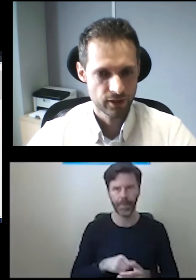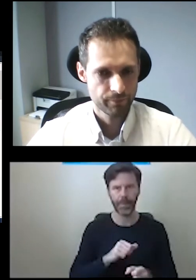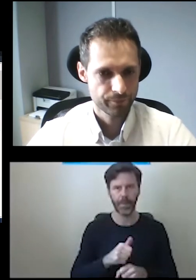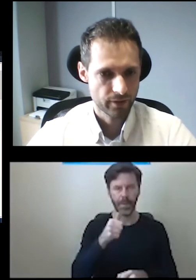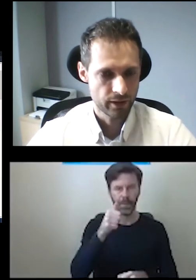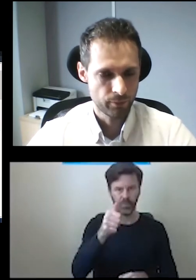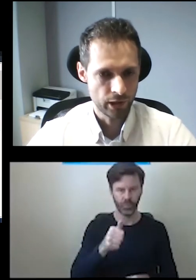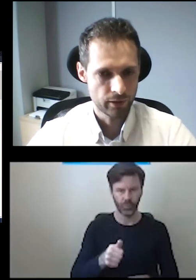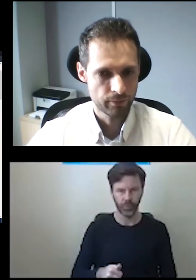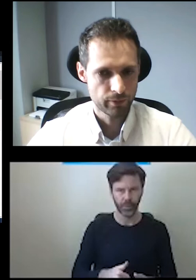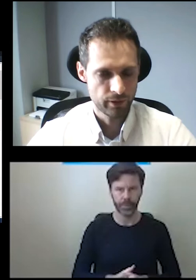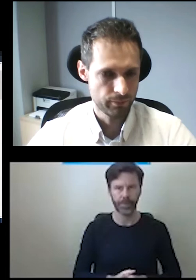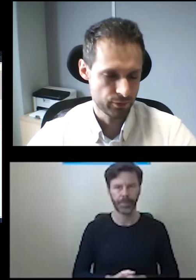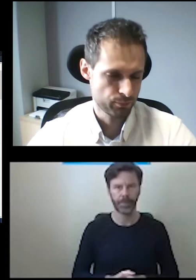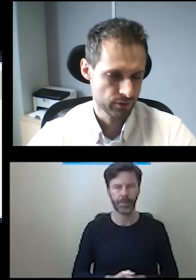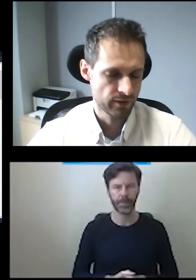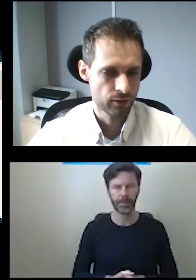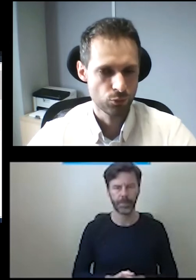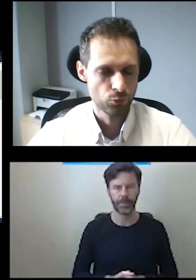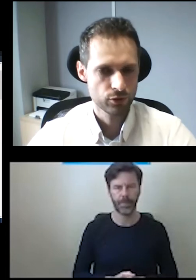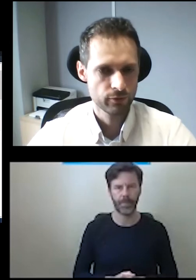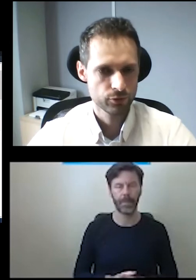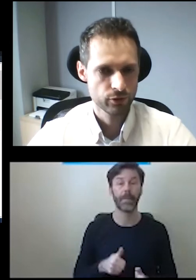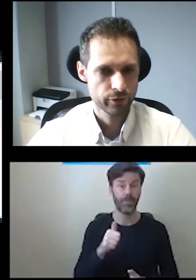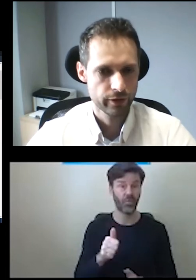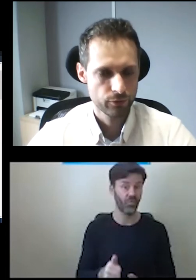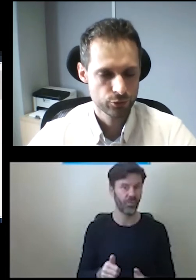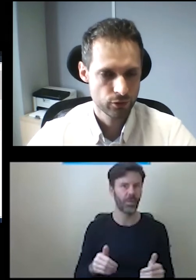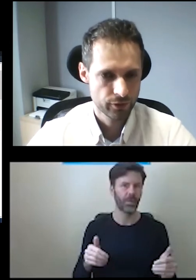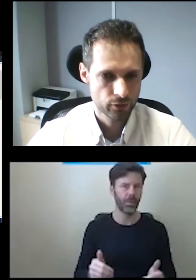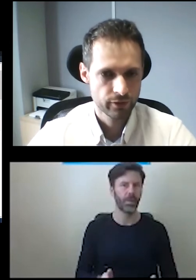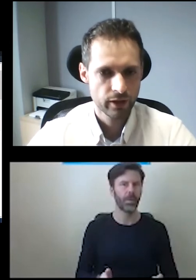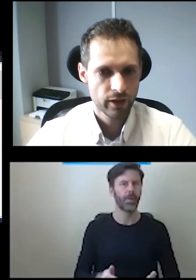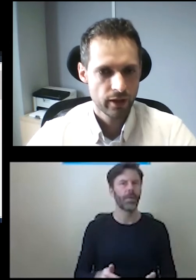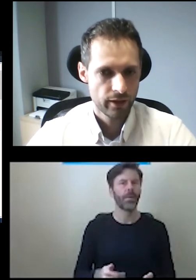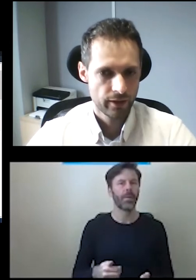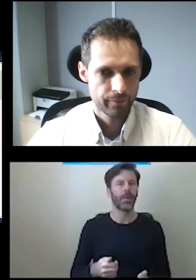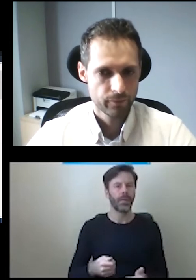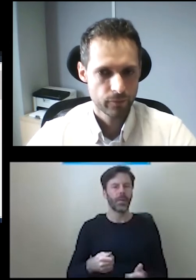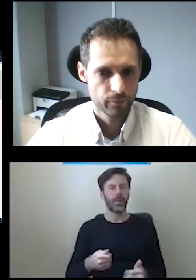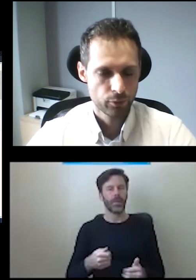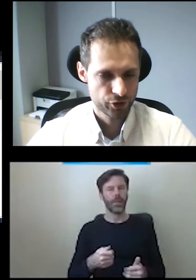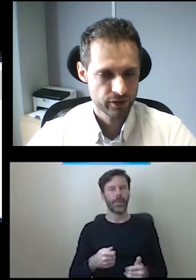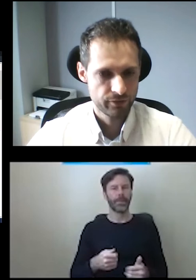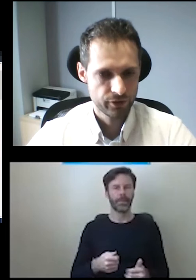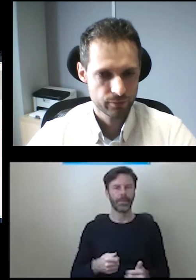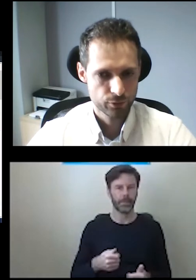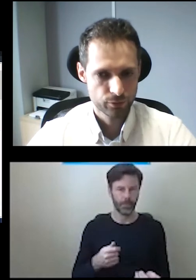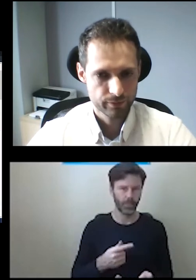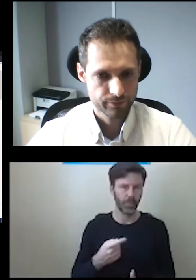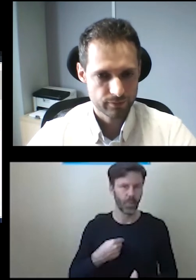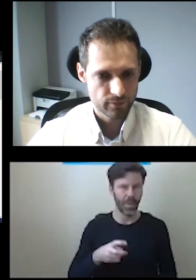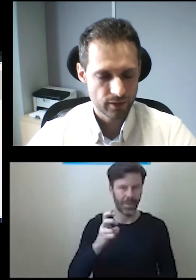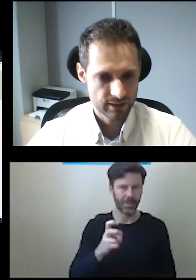wyjeżdża i pozwala użytkownikowi poruszać się na tym windzie w